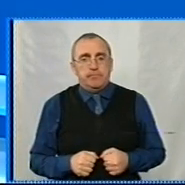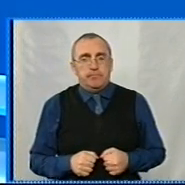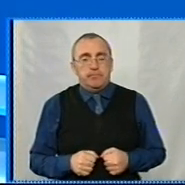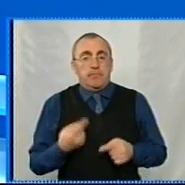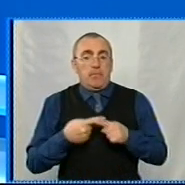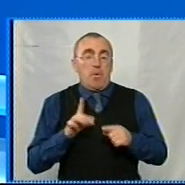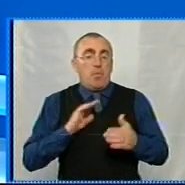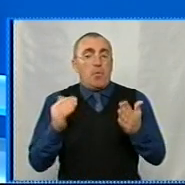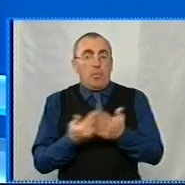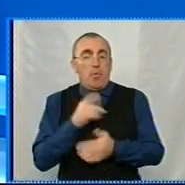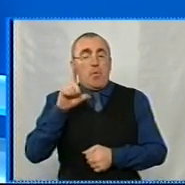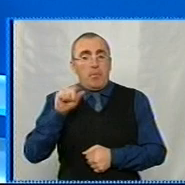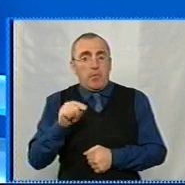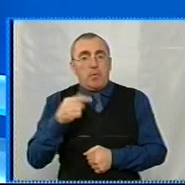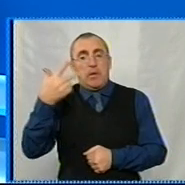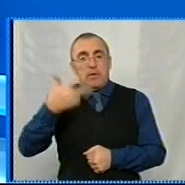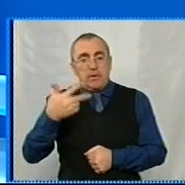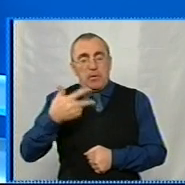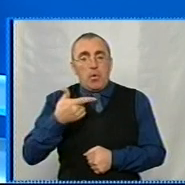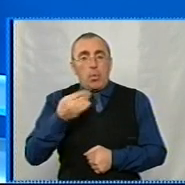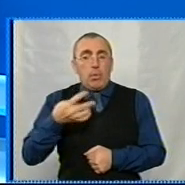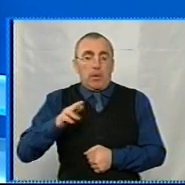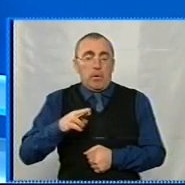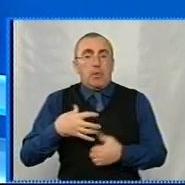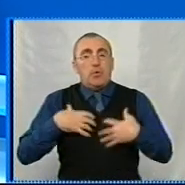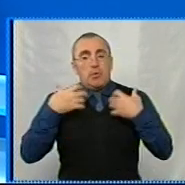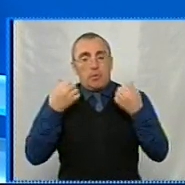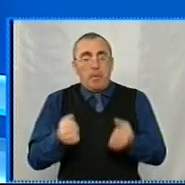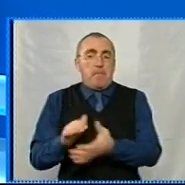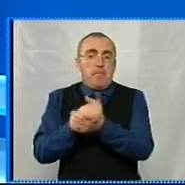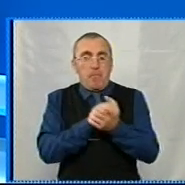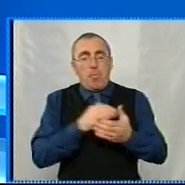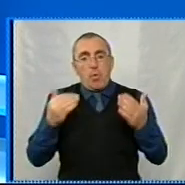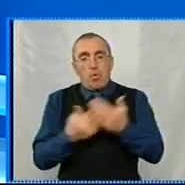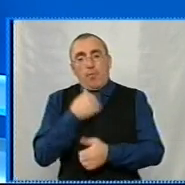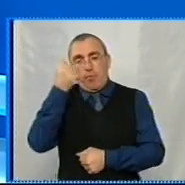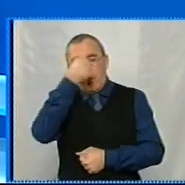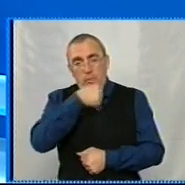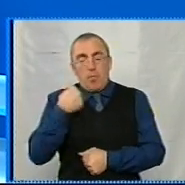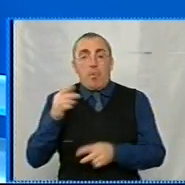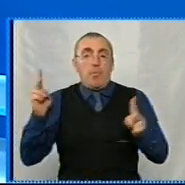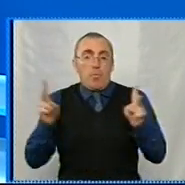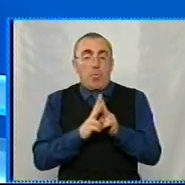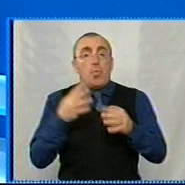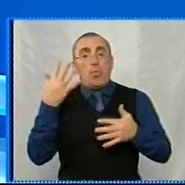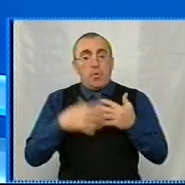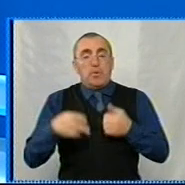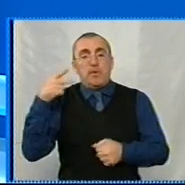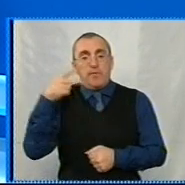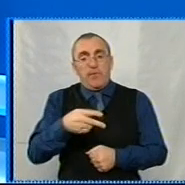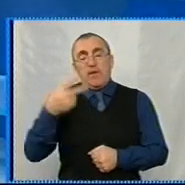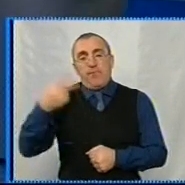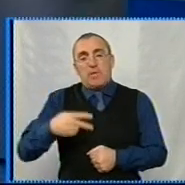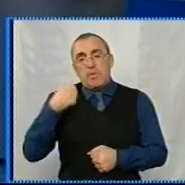Такими були новини понеділка, 30 грудня. Здоров'я і миру вам у новому році. Ми з вами побачимося уже у 2020